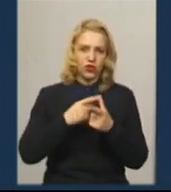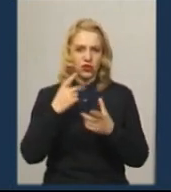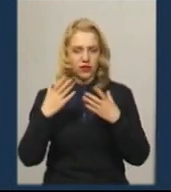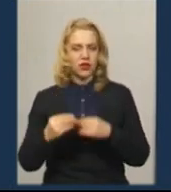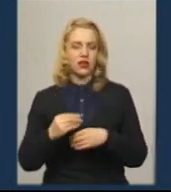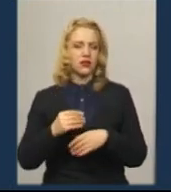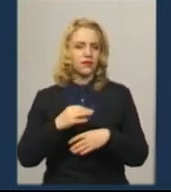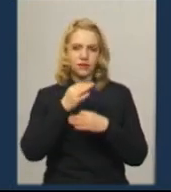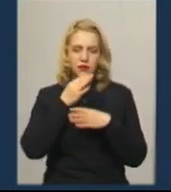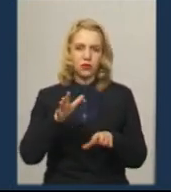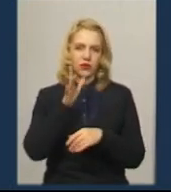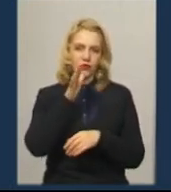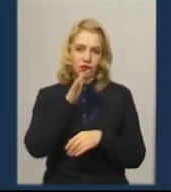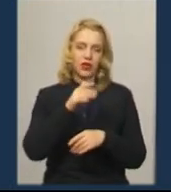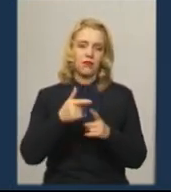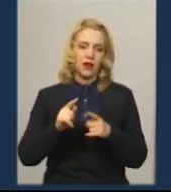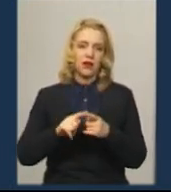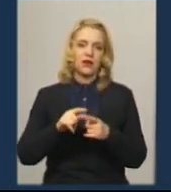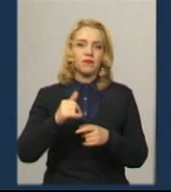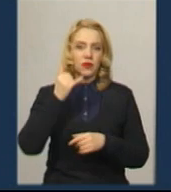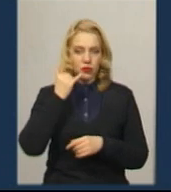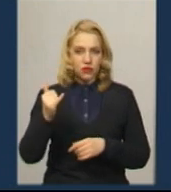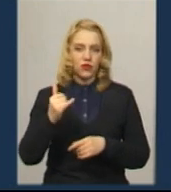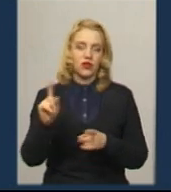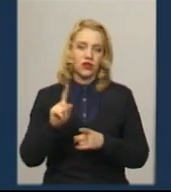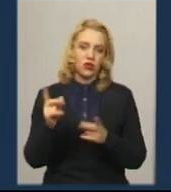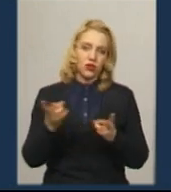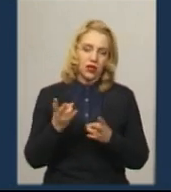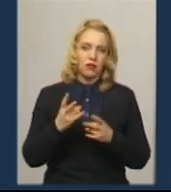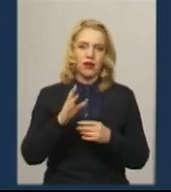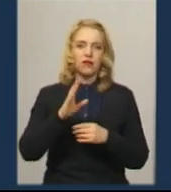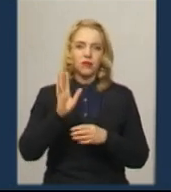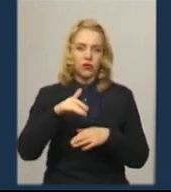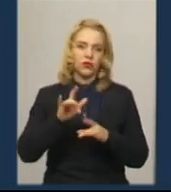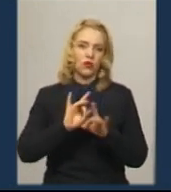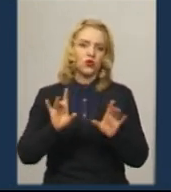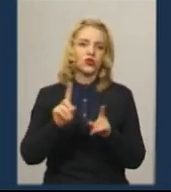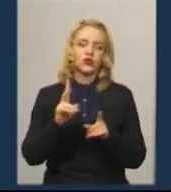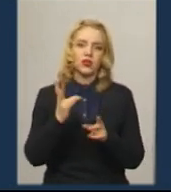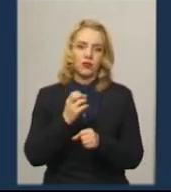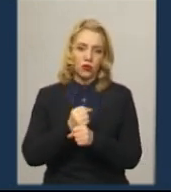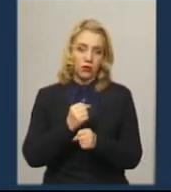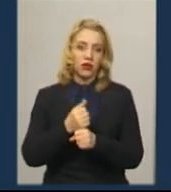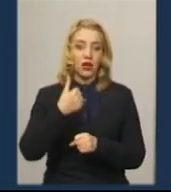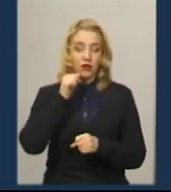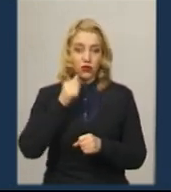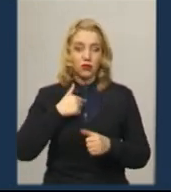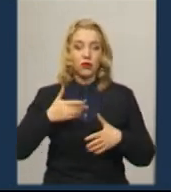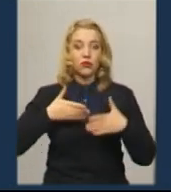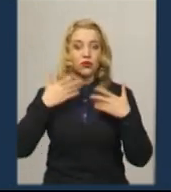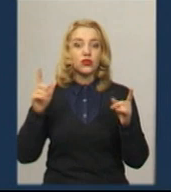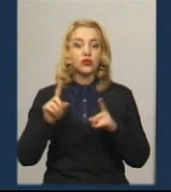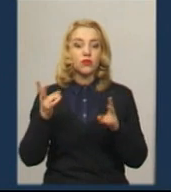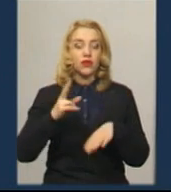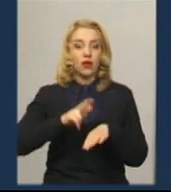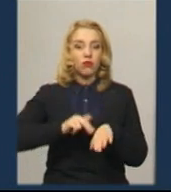набирати їй, вона, якщо що, посприяє, допоможе і скаже, що далі треба робити. Буквально вчора ми прочитали, що повинна